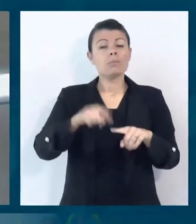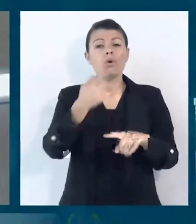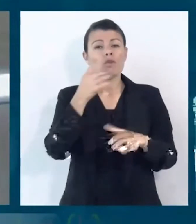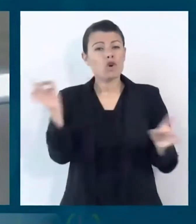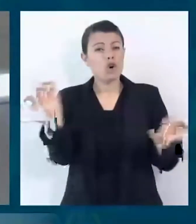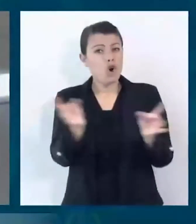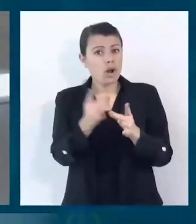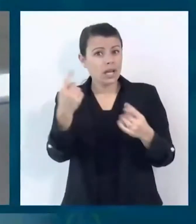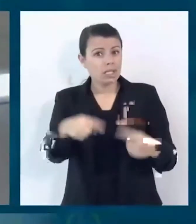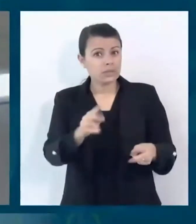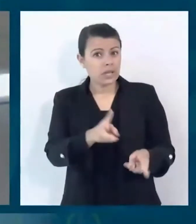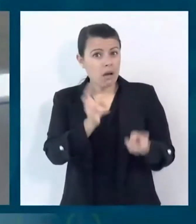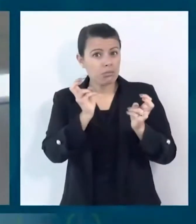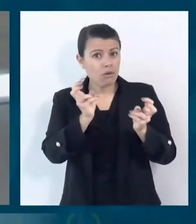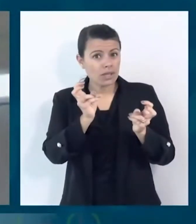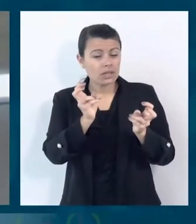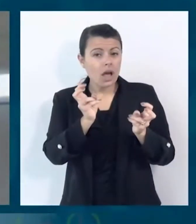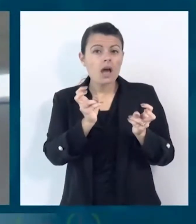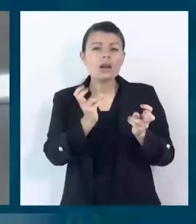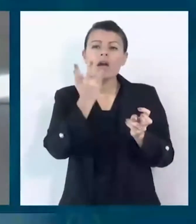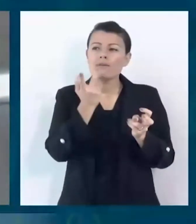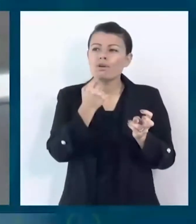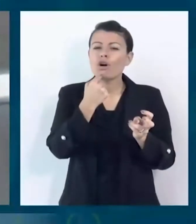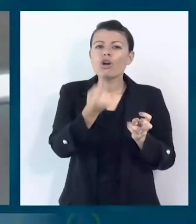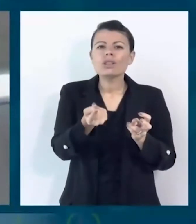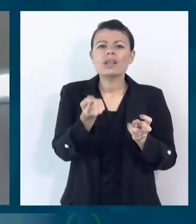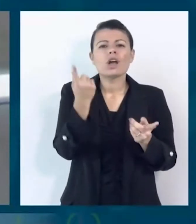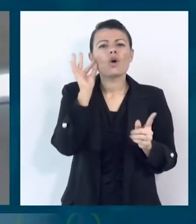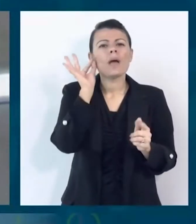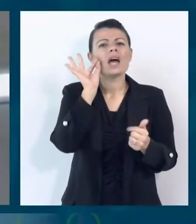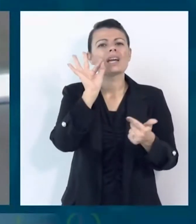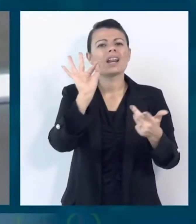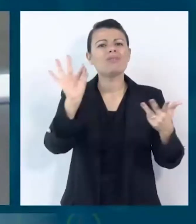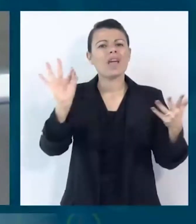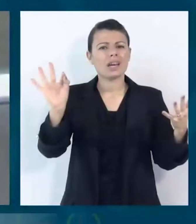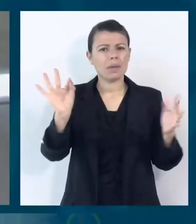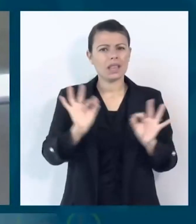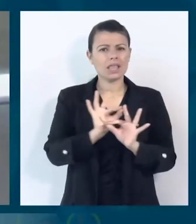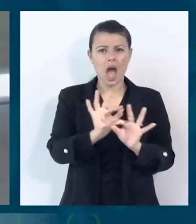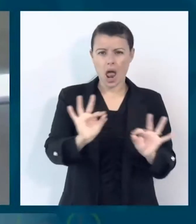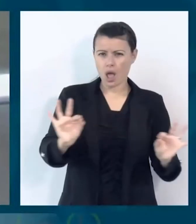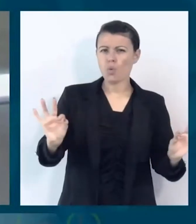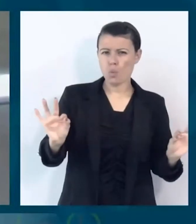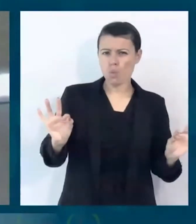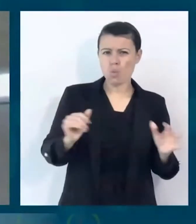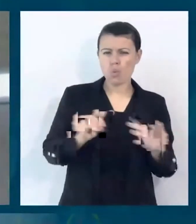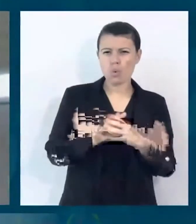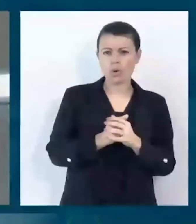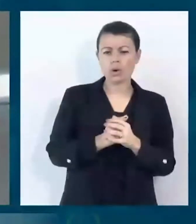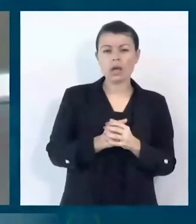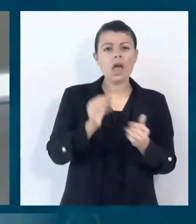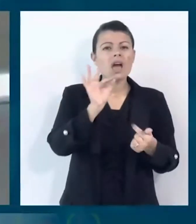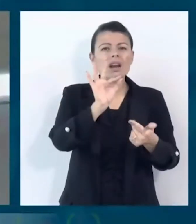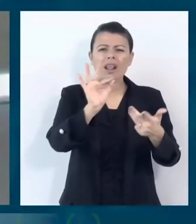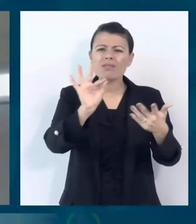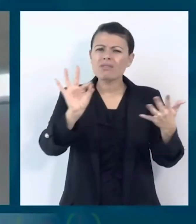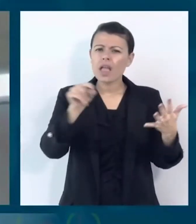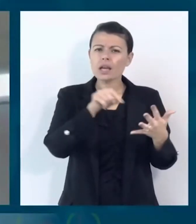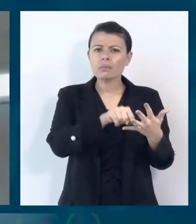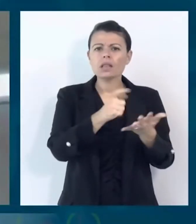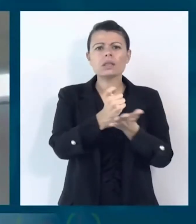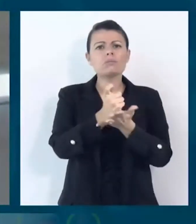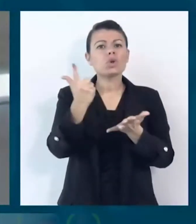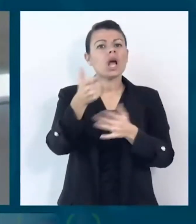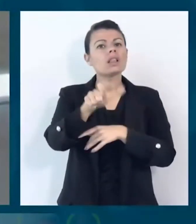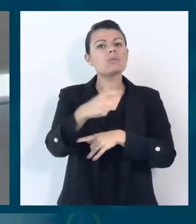per richiamare inoltre alcuni riferimenti di policy che sono centrali quando parliamo di politica